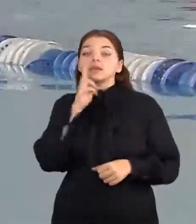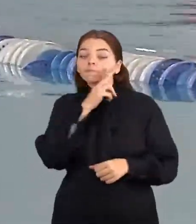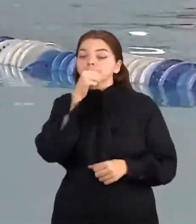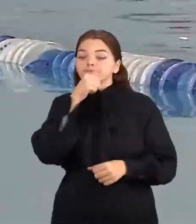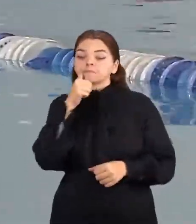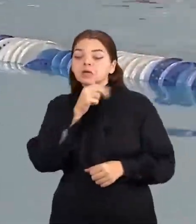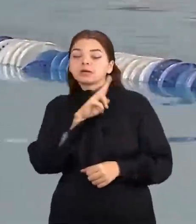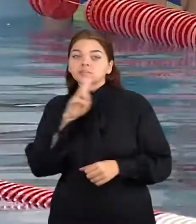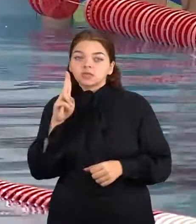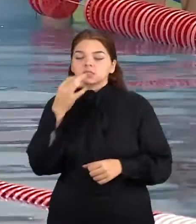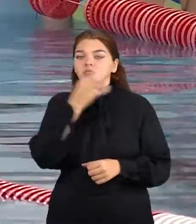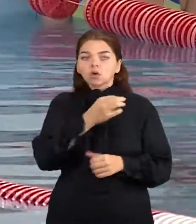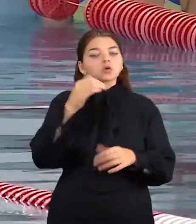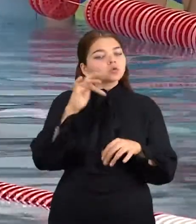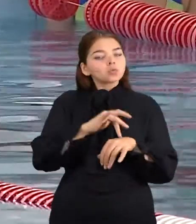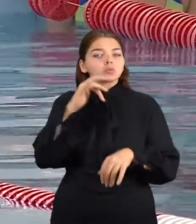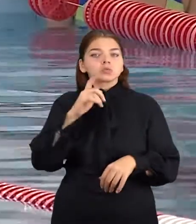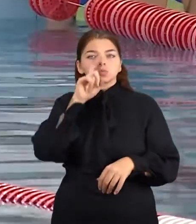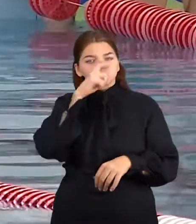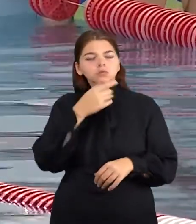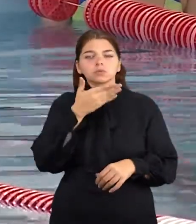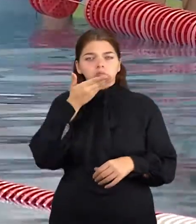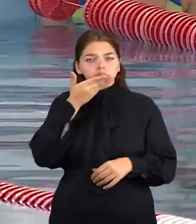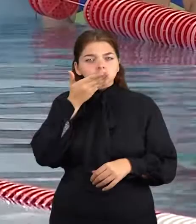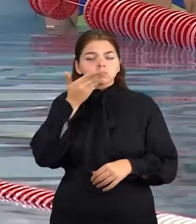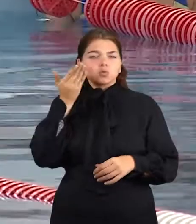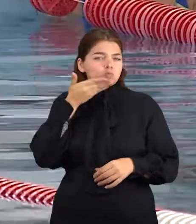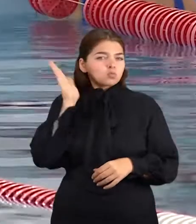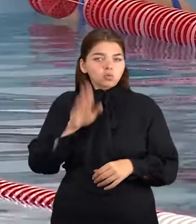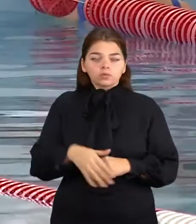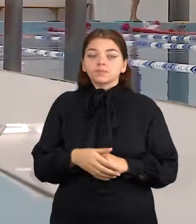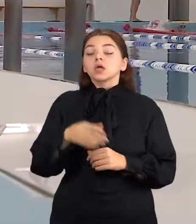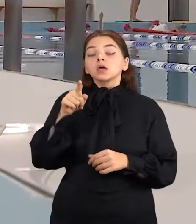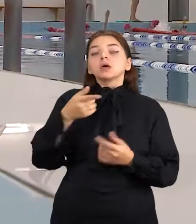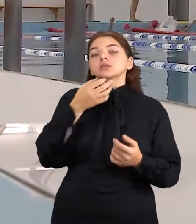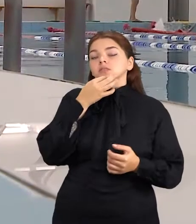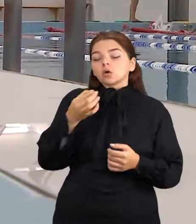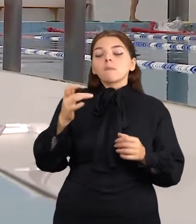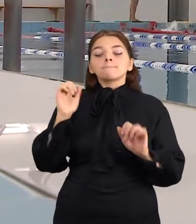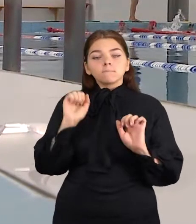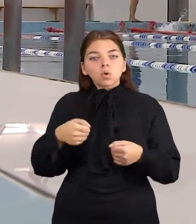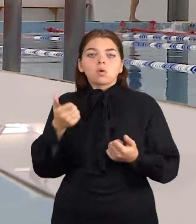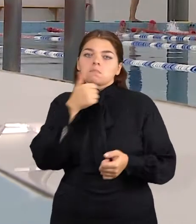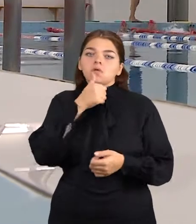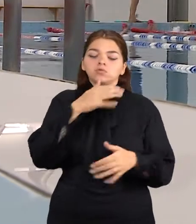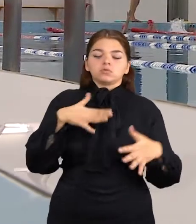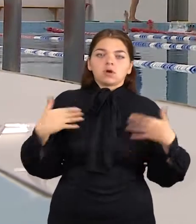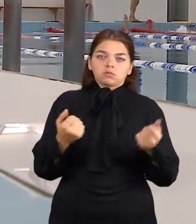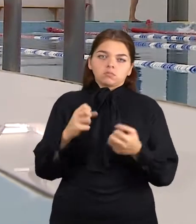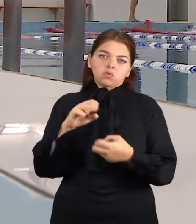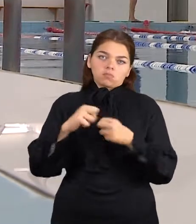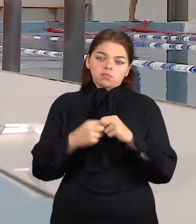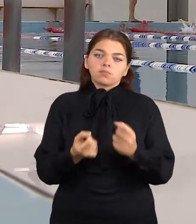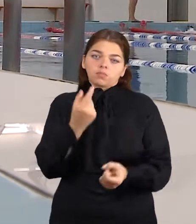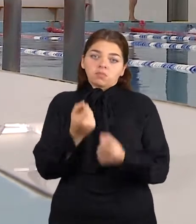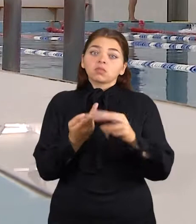aiškiai jaučiamas aštrus rūkšties kvapas. Teveliai nerimauja, kad būtent rūkštis ir gali įtakoti jų vaikų patiriamus negalavimus. Plaukimo centro